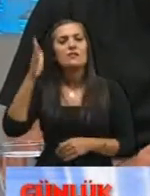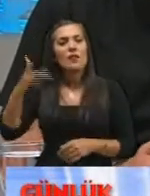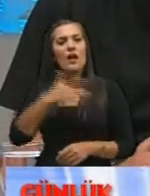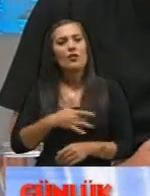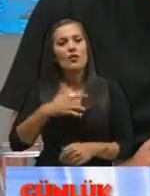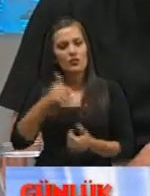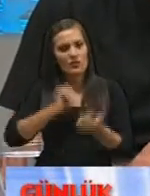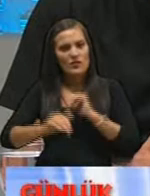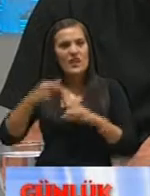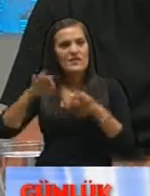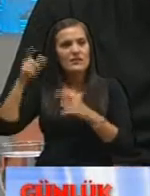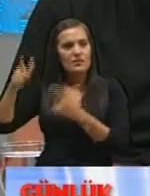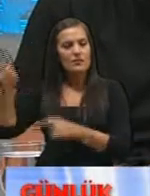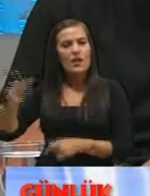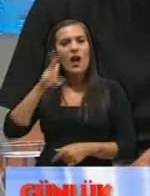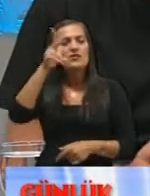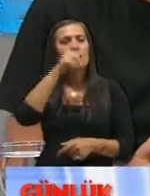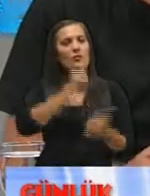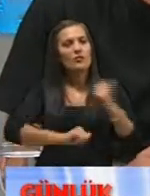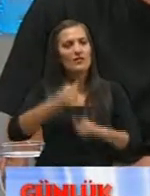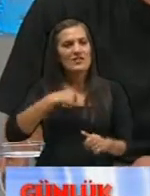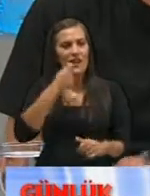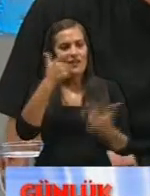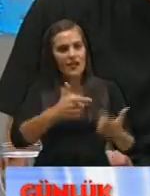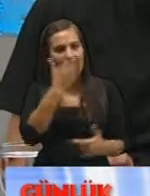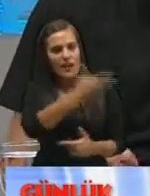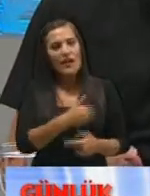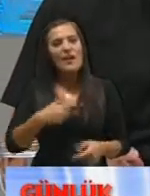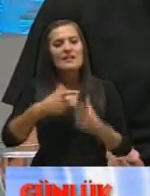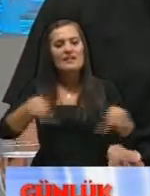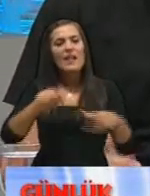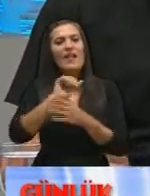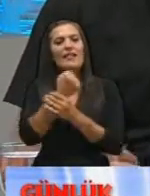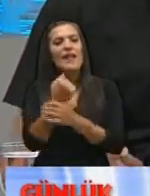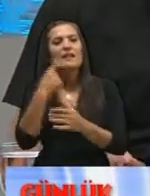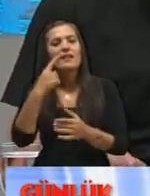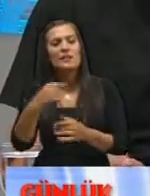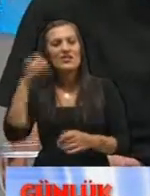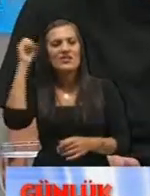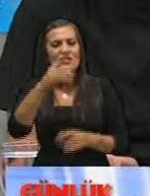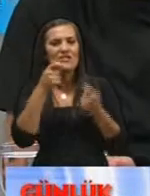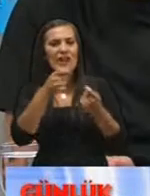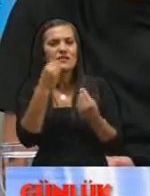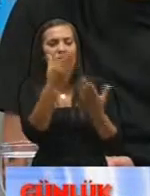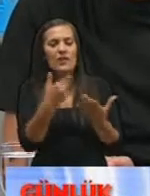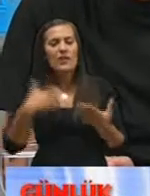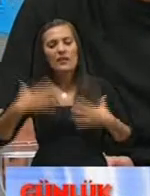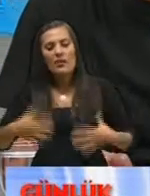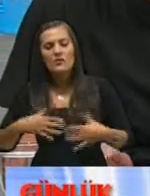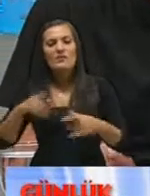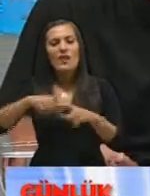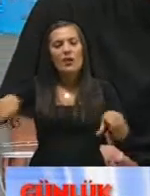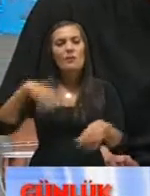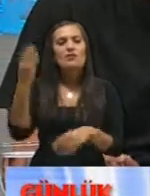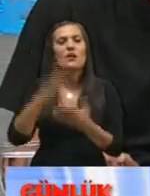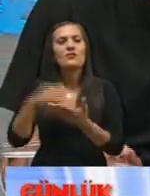Anadolu Üniversitesi'nde Eskişehir'de Hacettepe'de bizim burada sahne tekniği diye bir ders ışık dersi veriyorsunuz dekor kostüm başka arkadaşlar